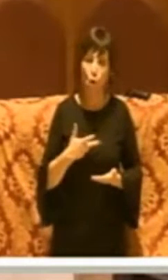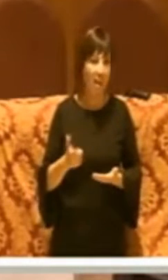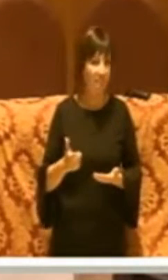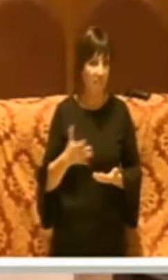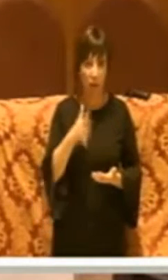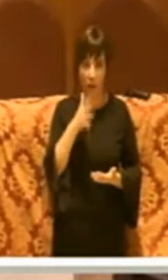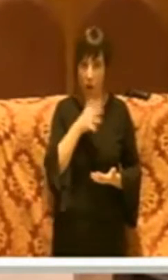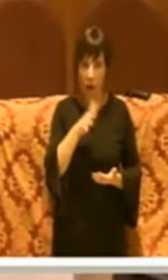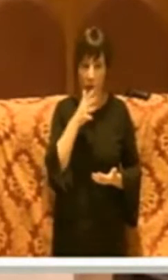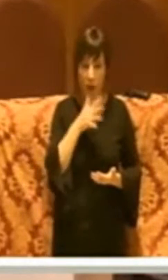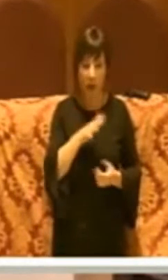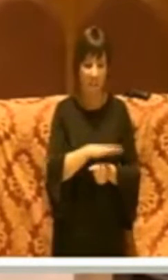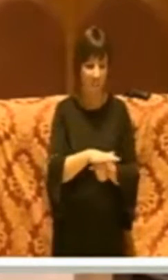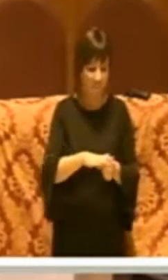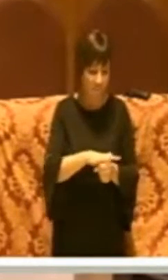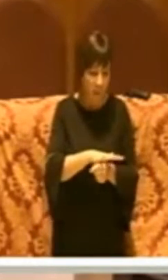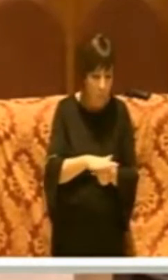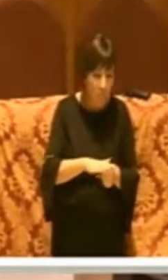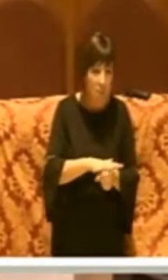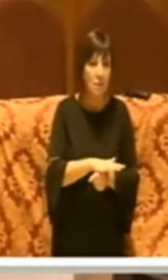acqua cioè famiglie